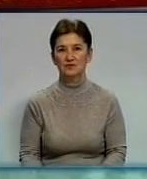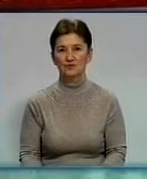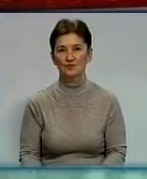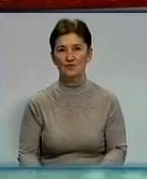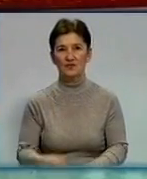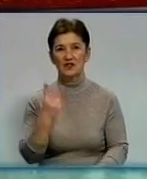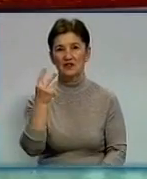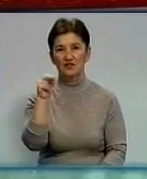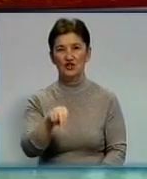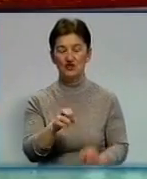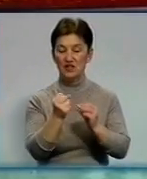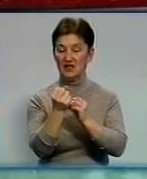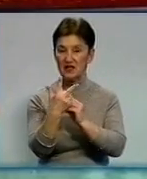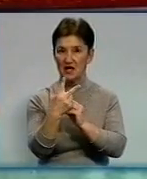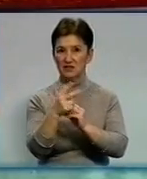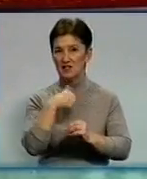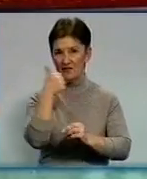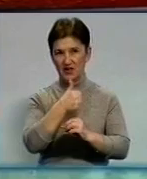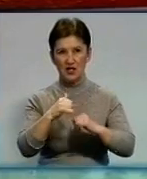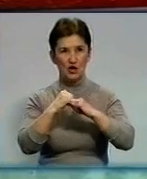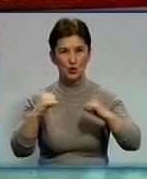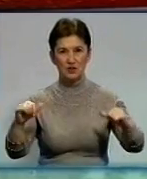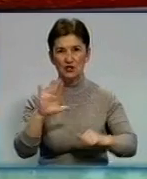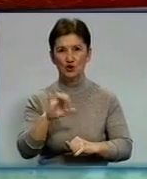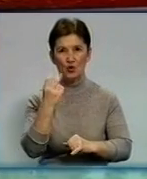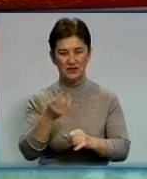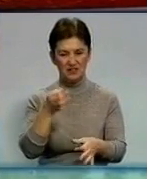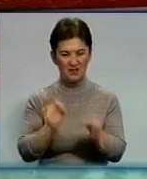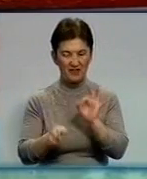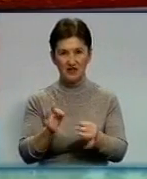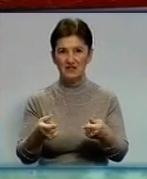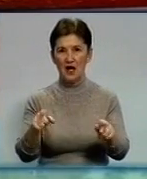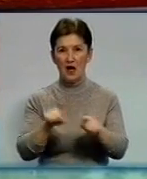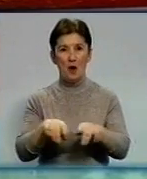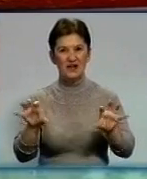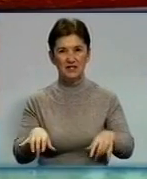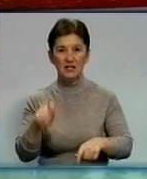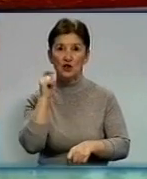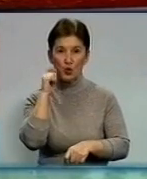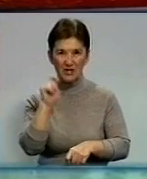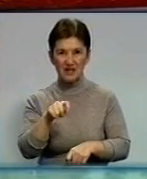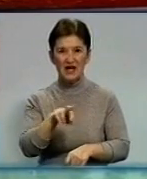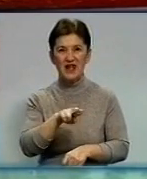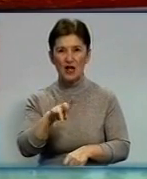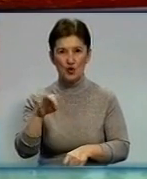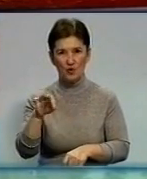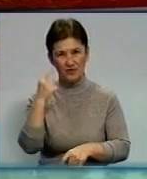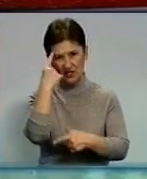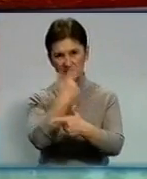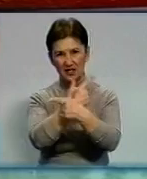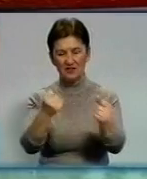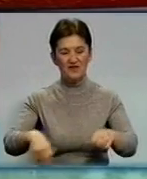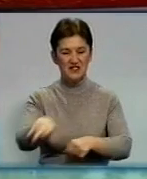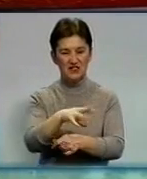2013-й рік розвитку та соціальної справедливості. Саме під таким гаслом президент України Віктор Єнукович закликав працювати усіх